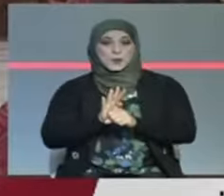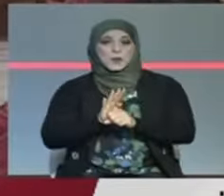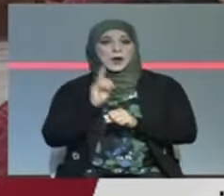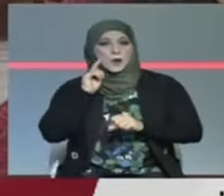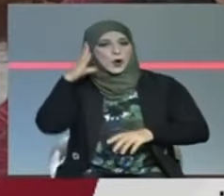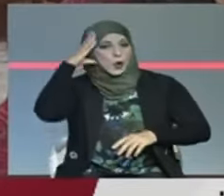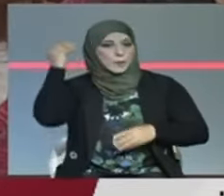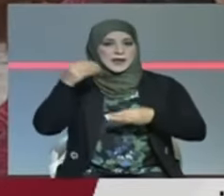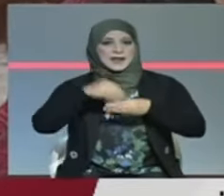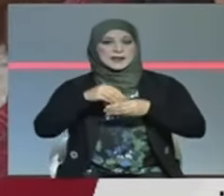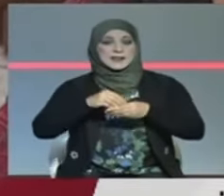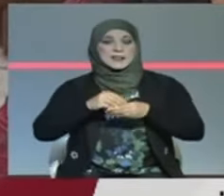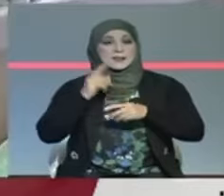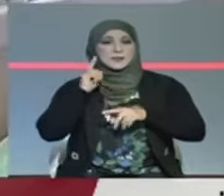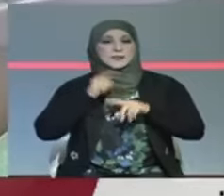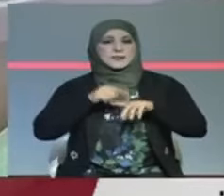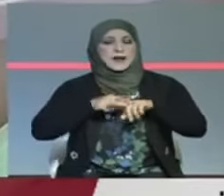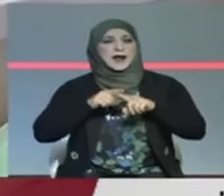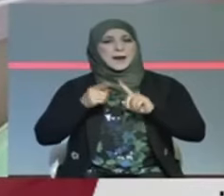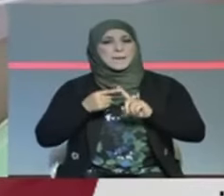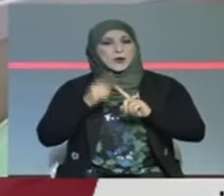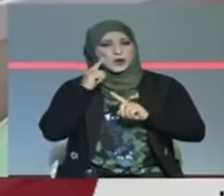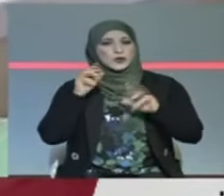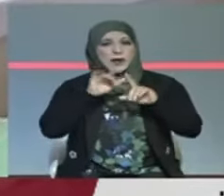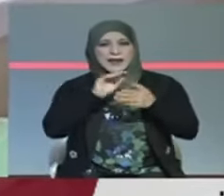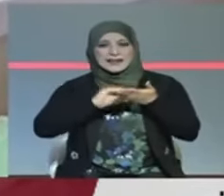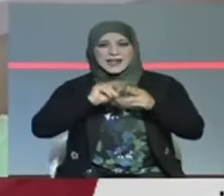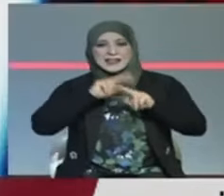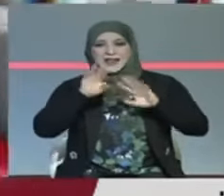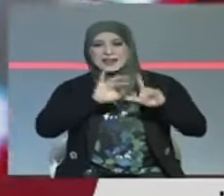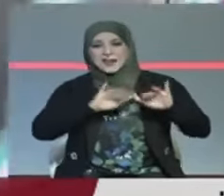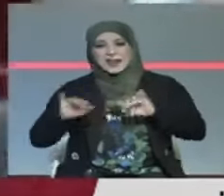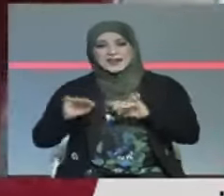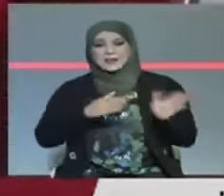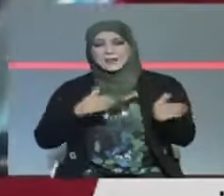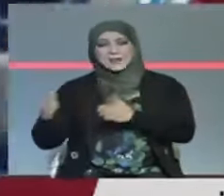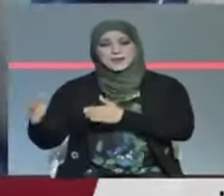وخبراء الاقتصاد يدعون الى ضرورة تعزيز رقمنة الادارة